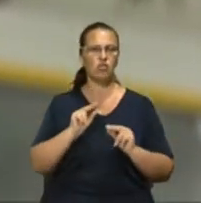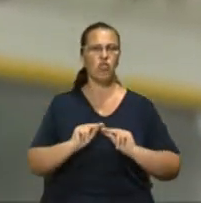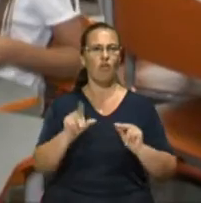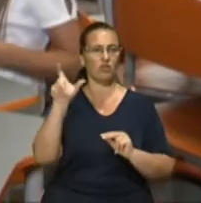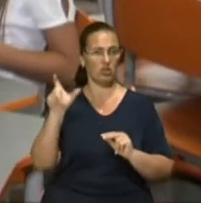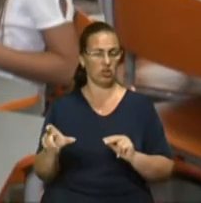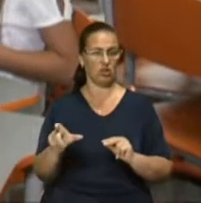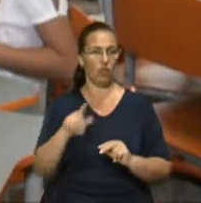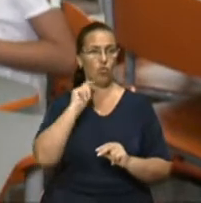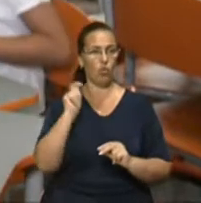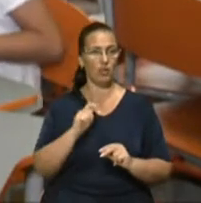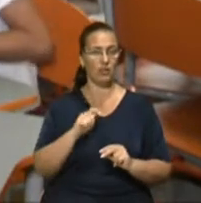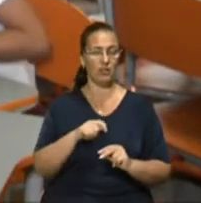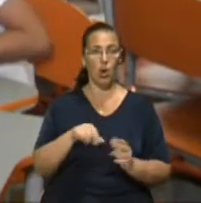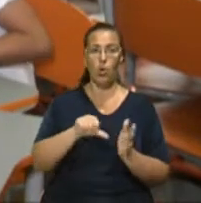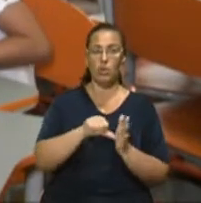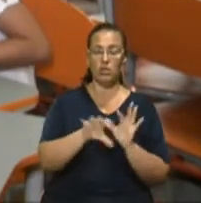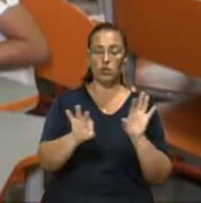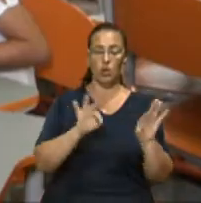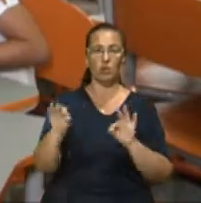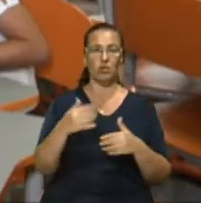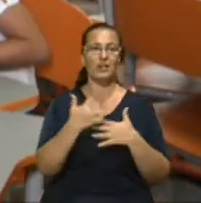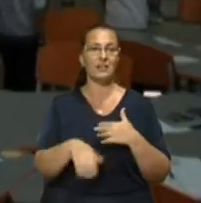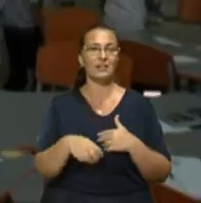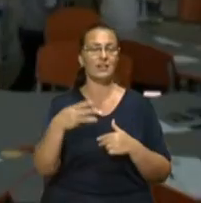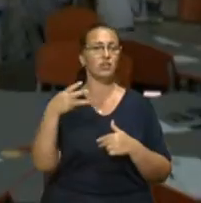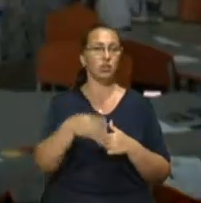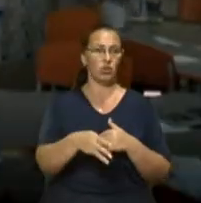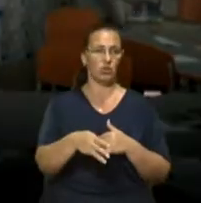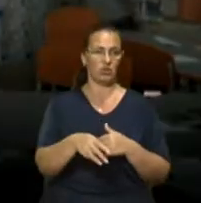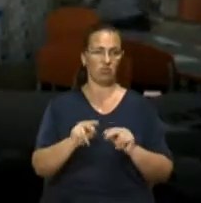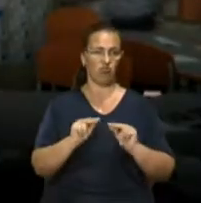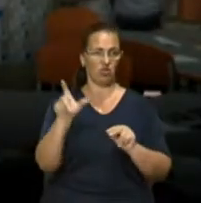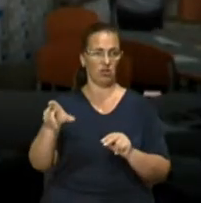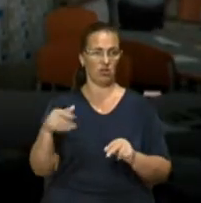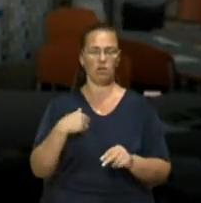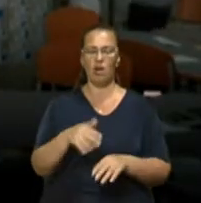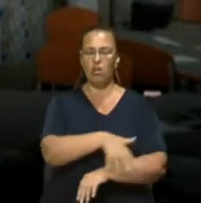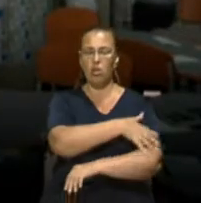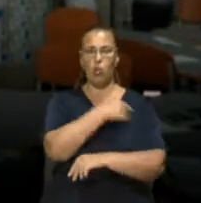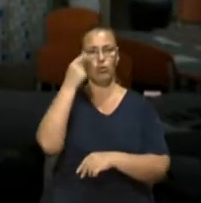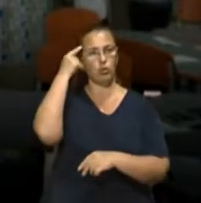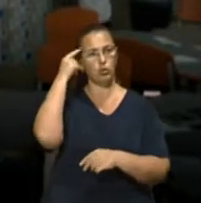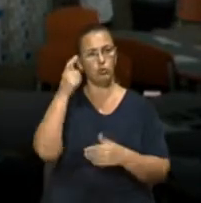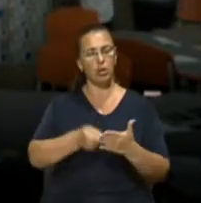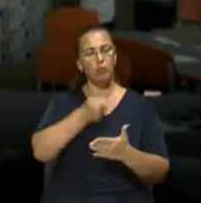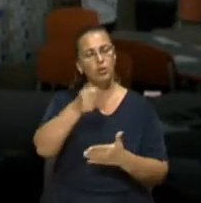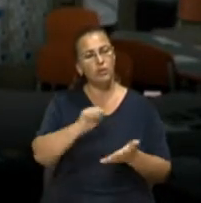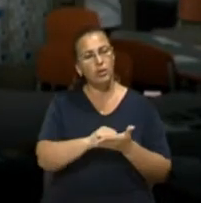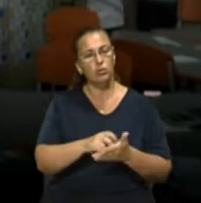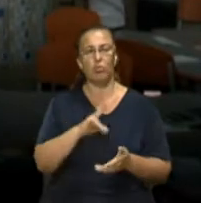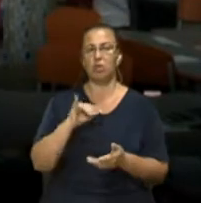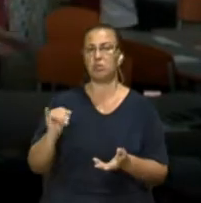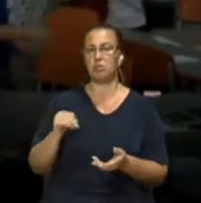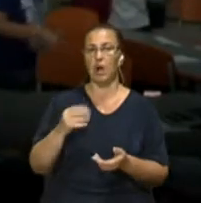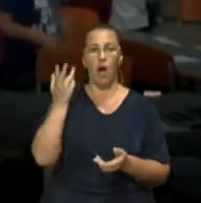Освіторія. Претендентів обирали серед трьох тисяч вчителів. Я довго думала, чи подаватися чи ні, але коли отримала